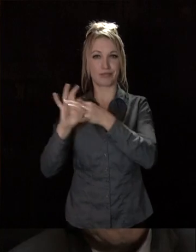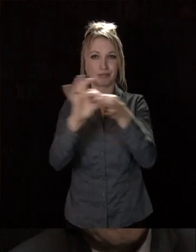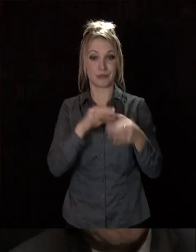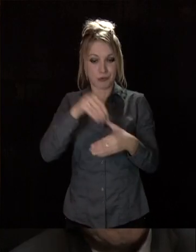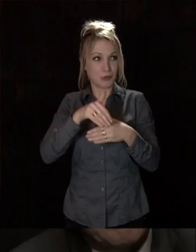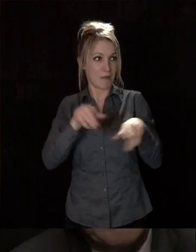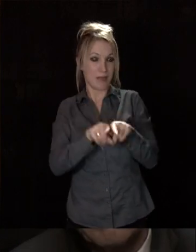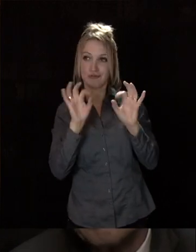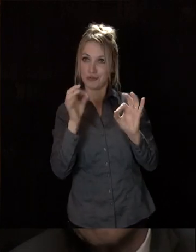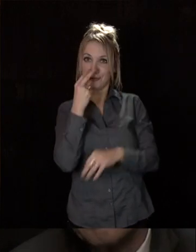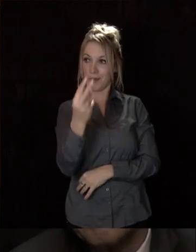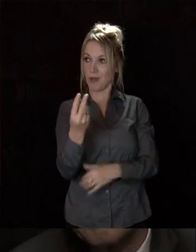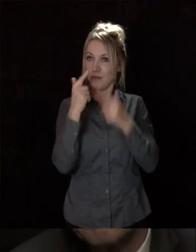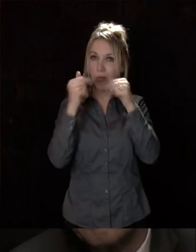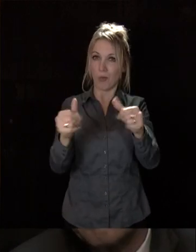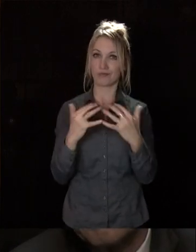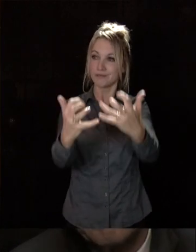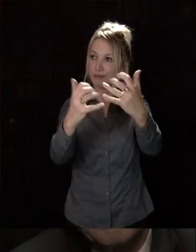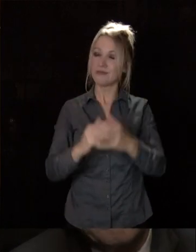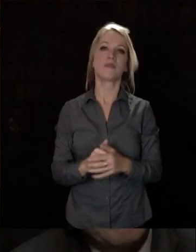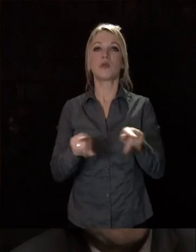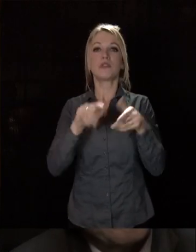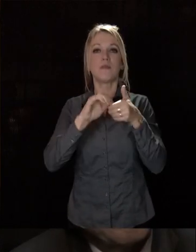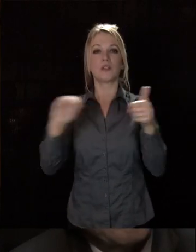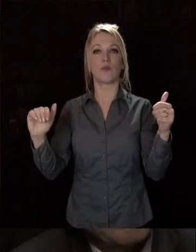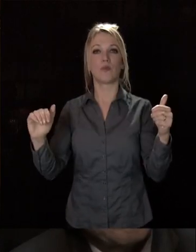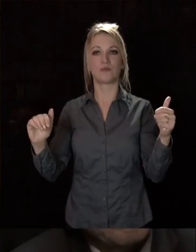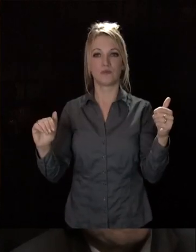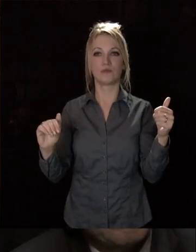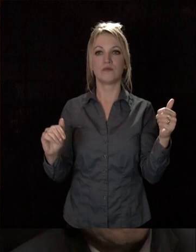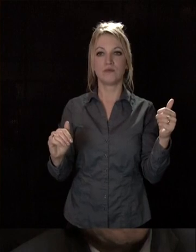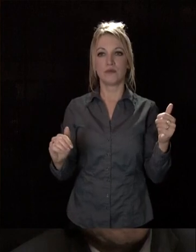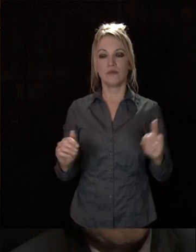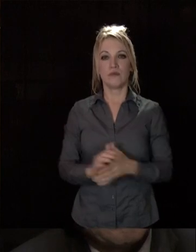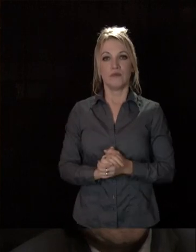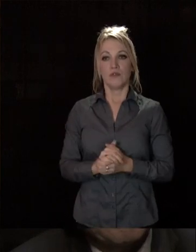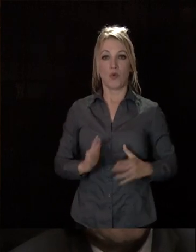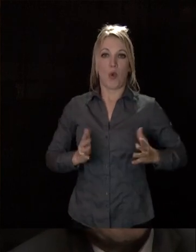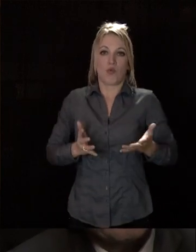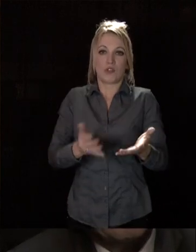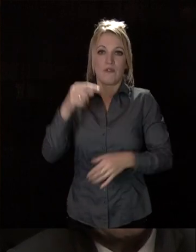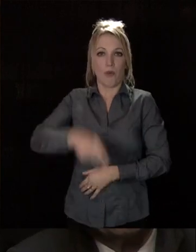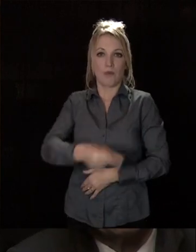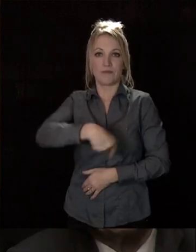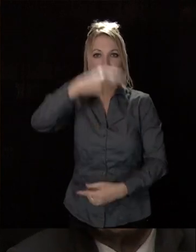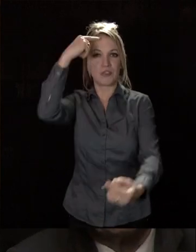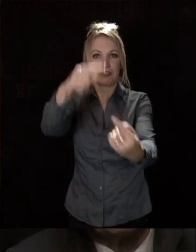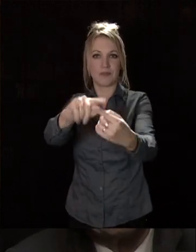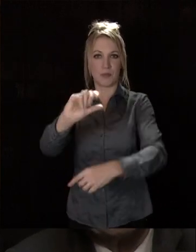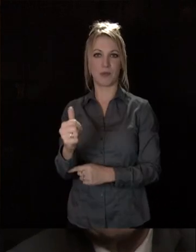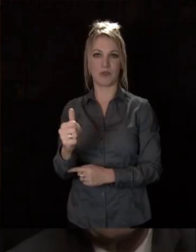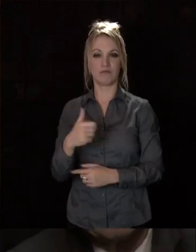ce soir, contre tout ce qui joue en faveur de la séparation. Nous devons donc encourager cet enjeu premier,